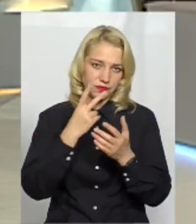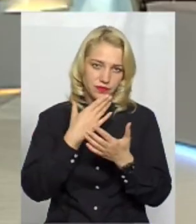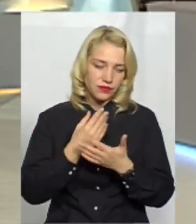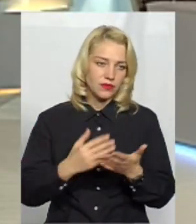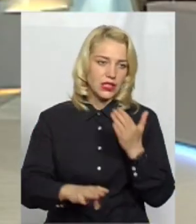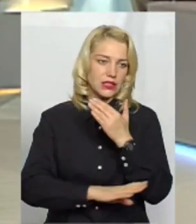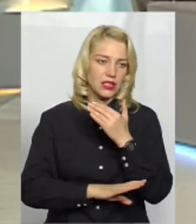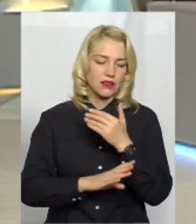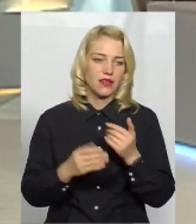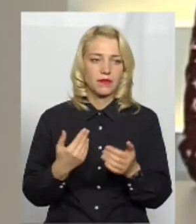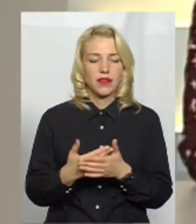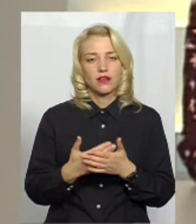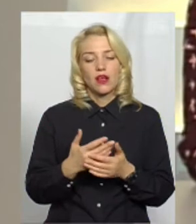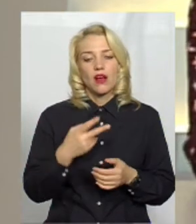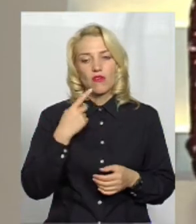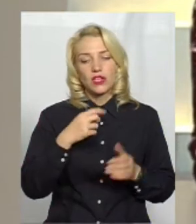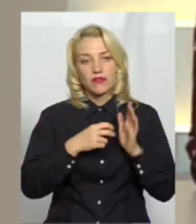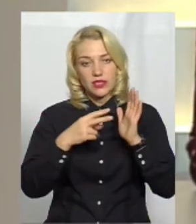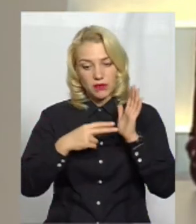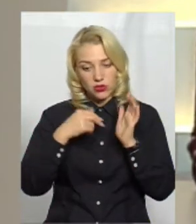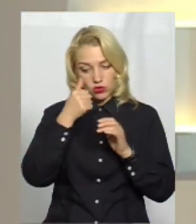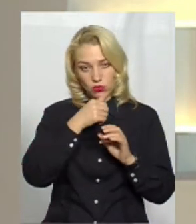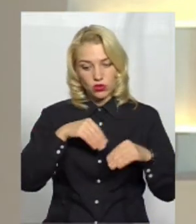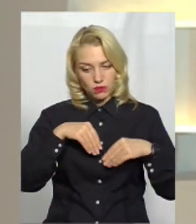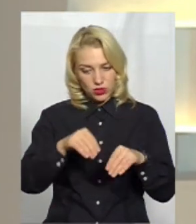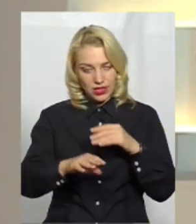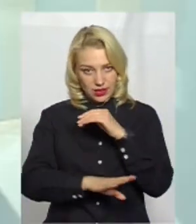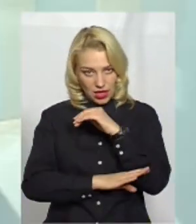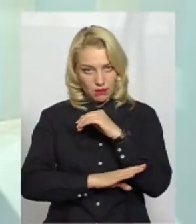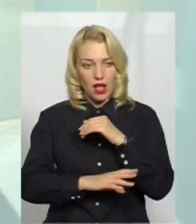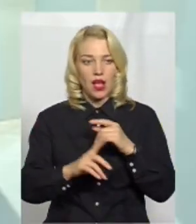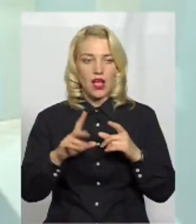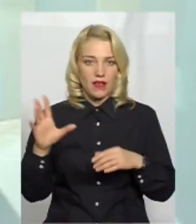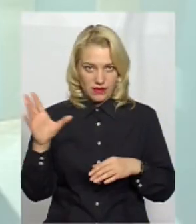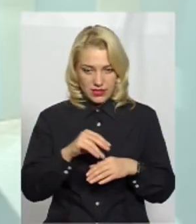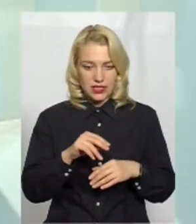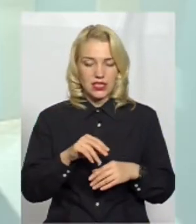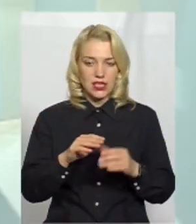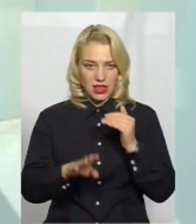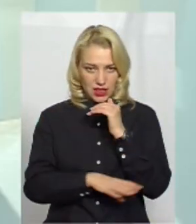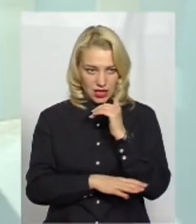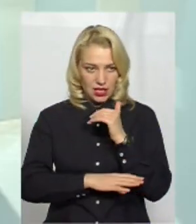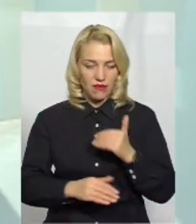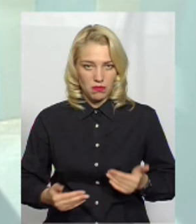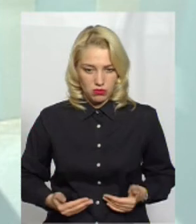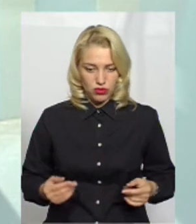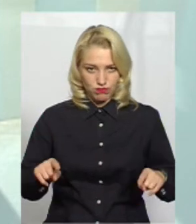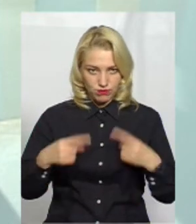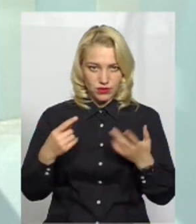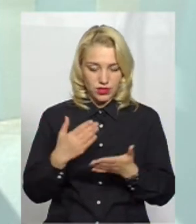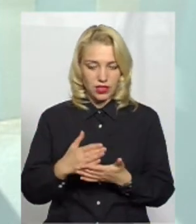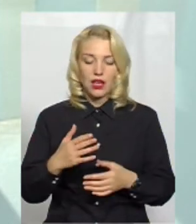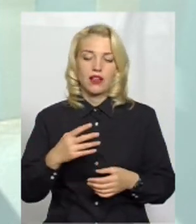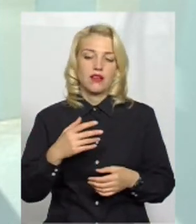оці молоді дерева? От якщо взяти в 17-му році, посадили, чи всі вони? Якщо взяти парк Чекмана, майже всі прижилися, там 3% не прижилося. Якщо